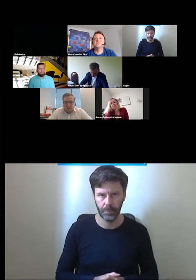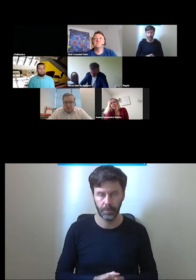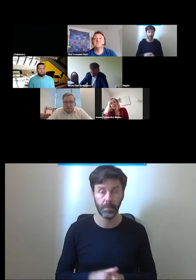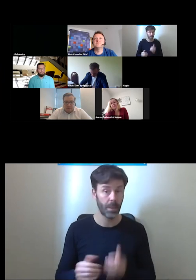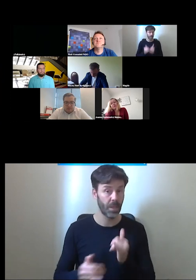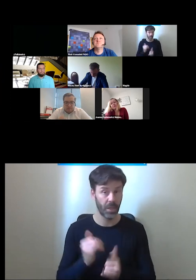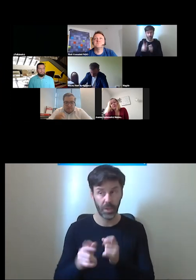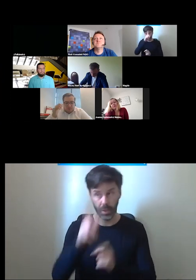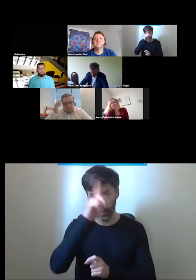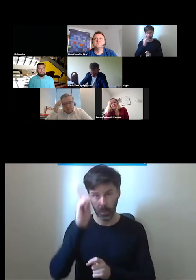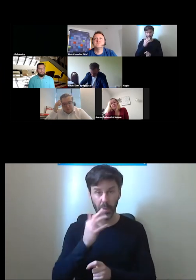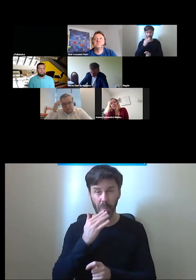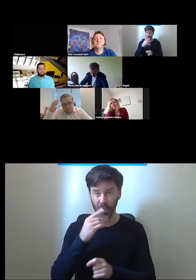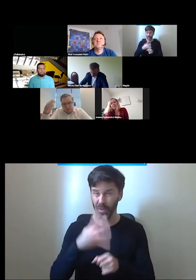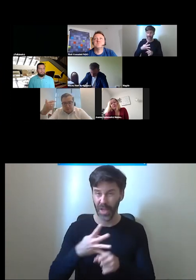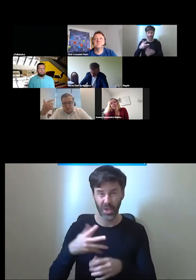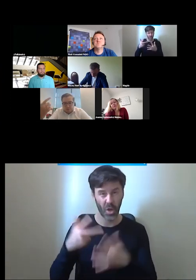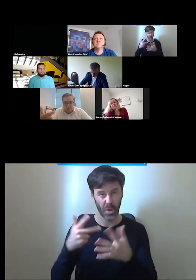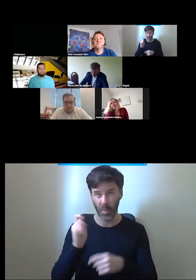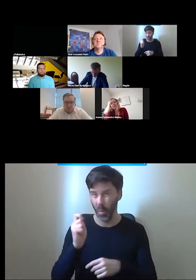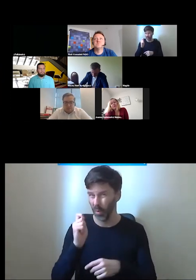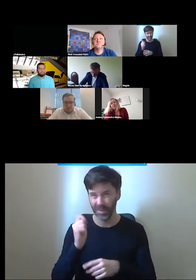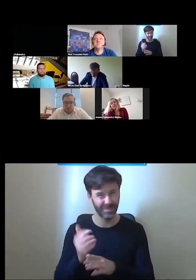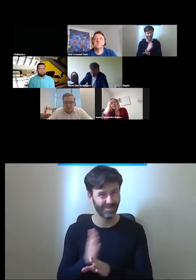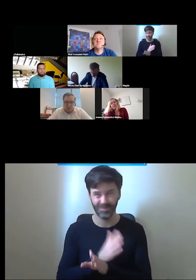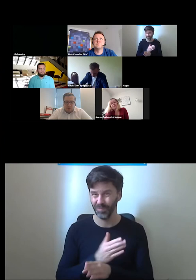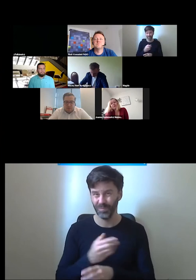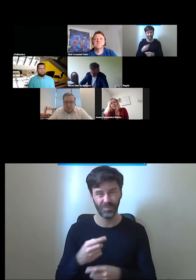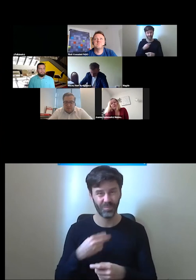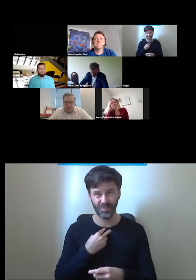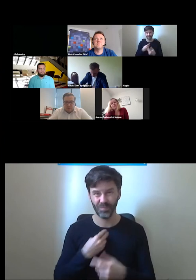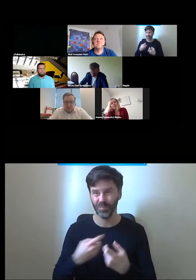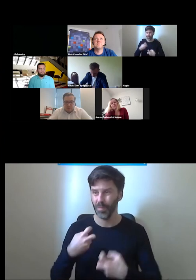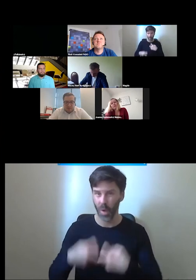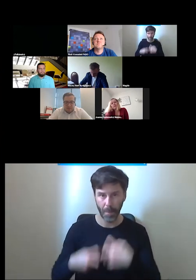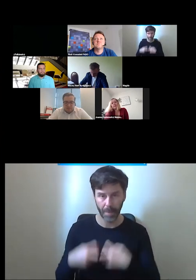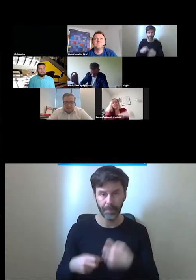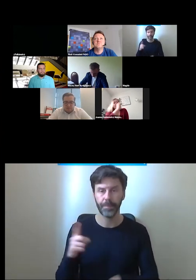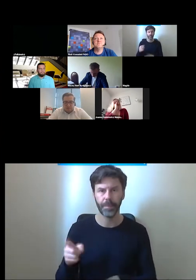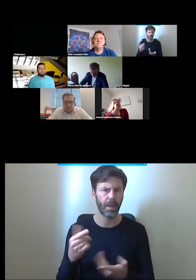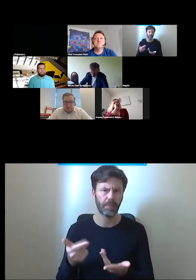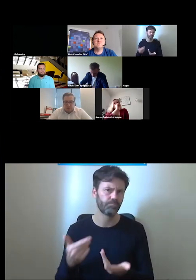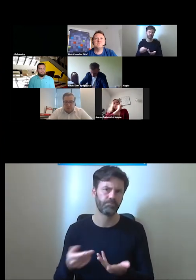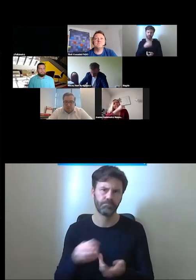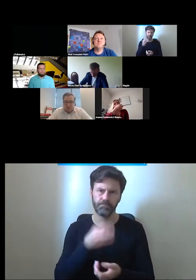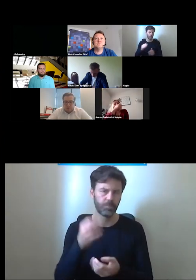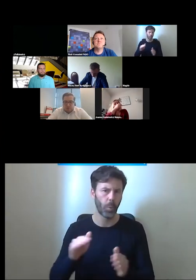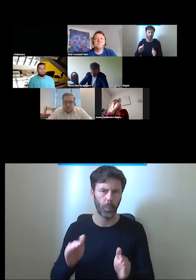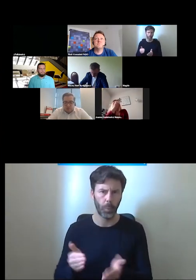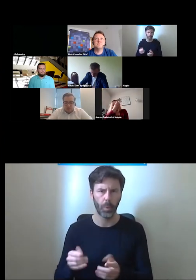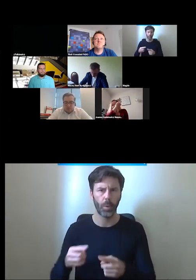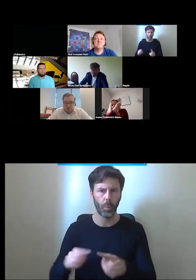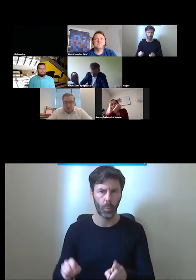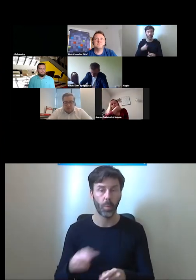uciążliwy i staramy się zakrzewiać tę kulturę dostępności to raz a dwa dążymy do tego żeby ten